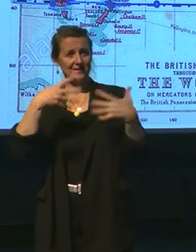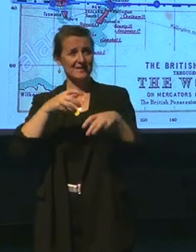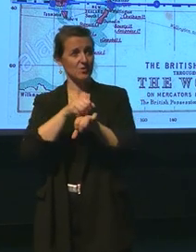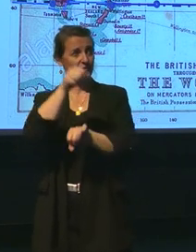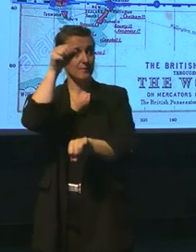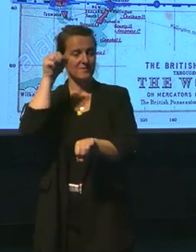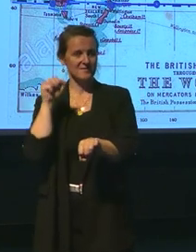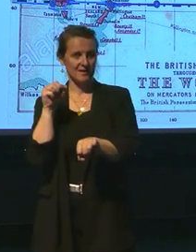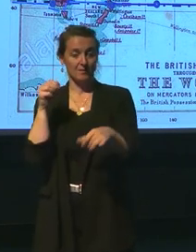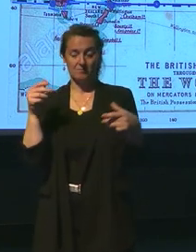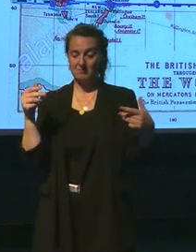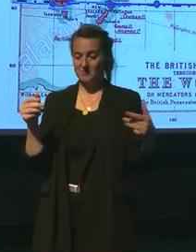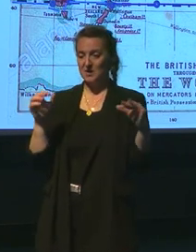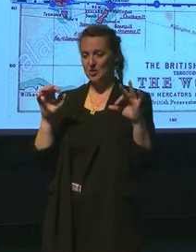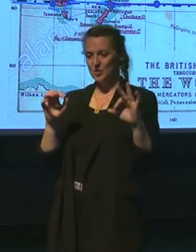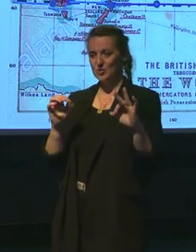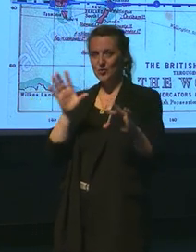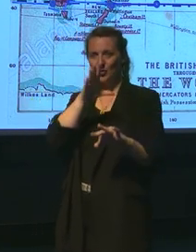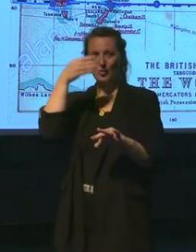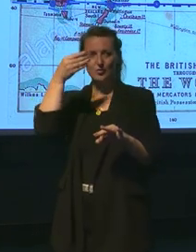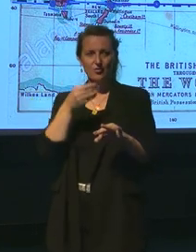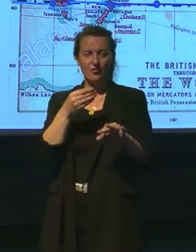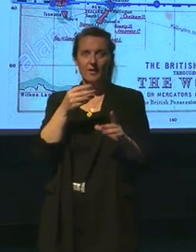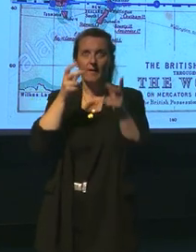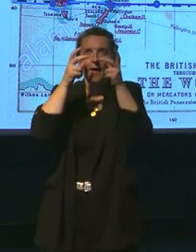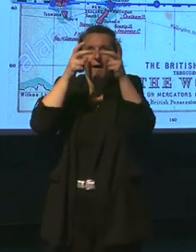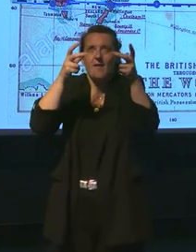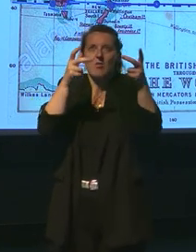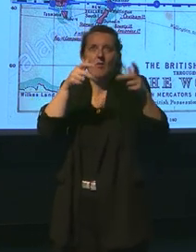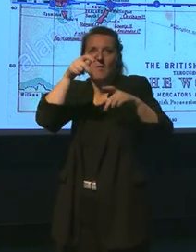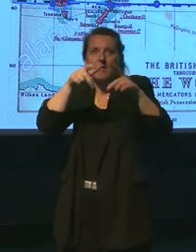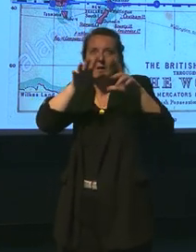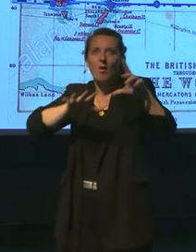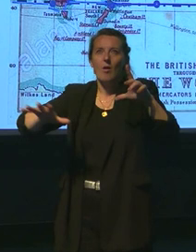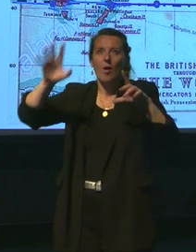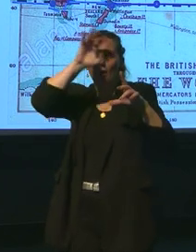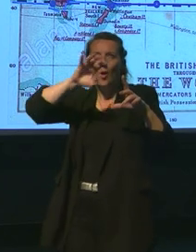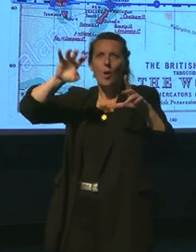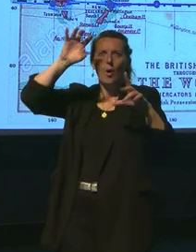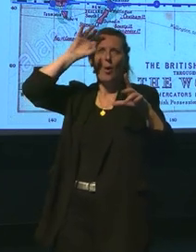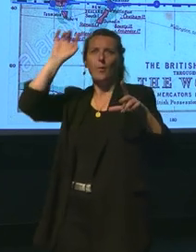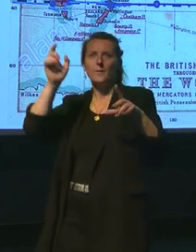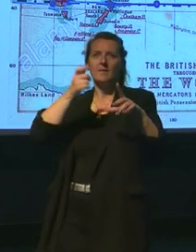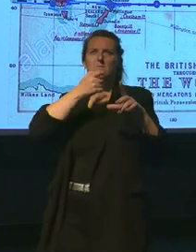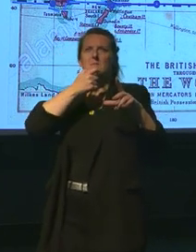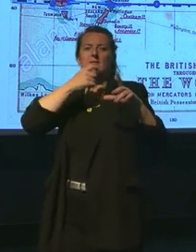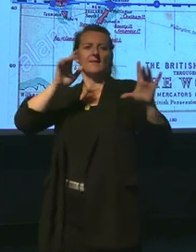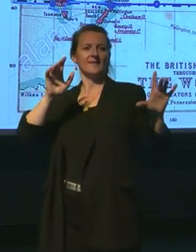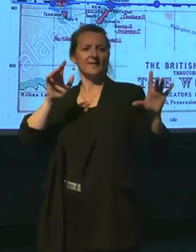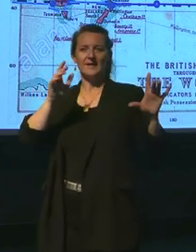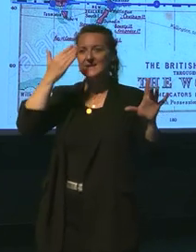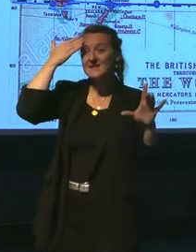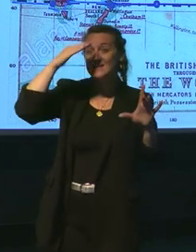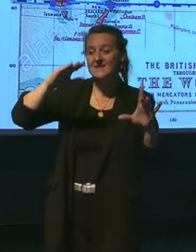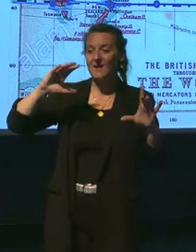le verre d'être fasciné par les anglo-saxons de façon générale. Donc, c'est l'Empire, vous savez, où à du moment,